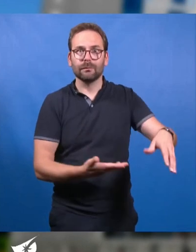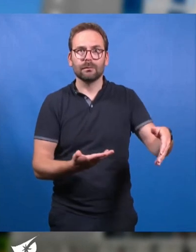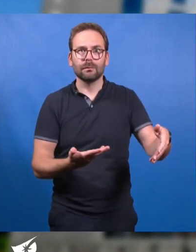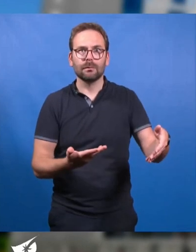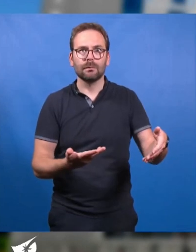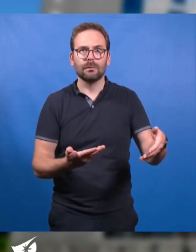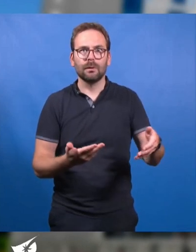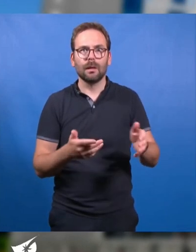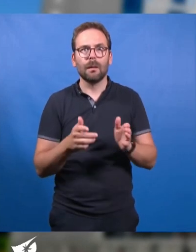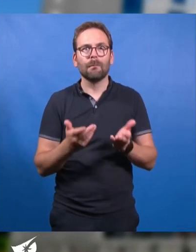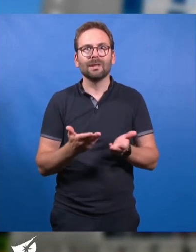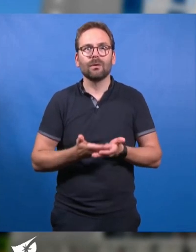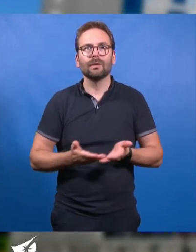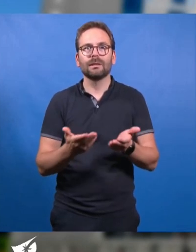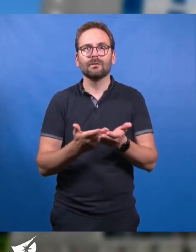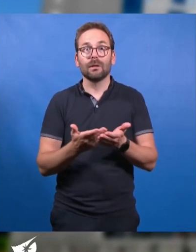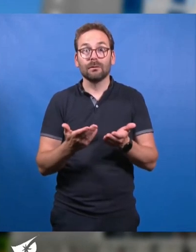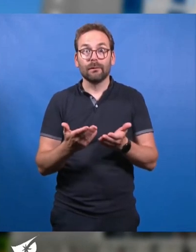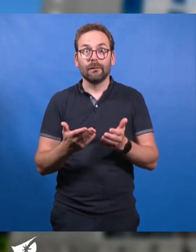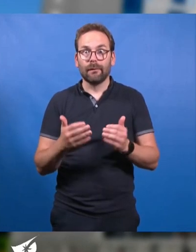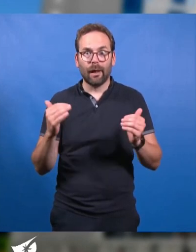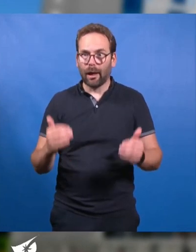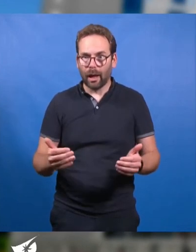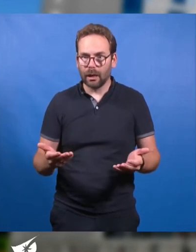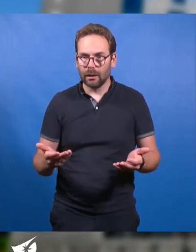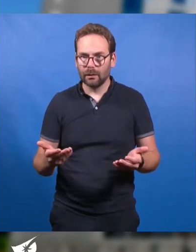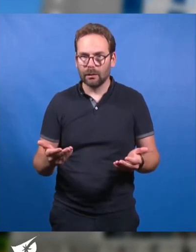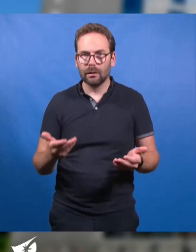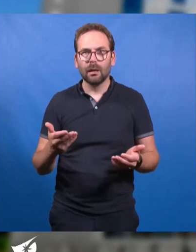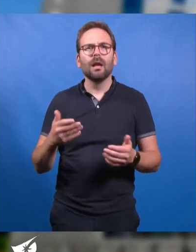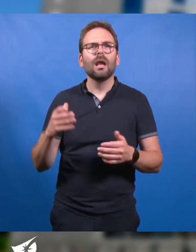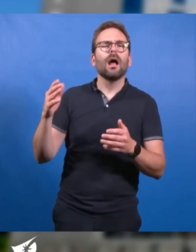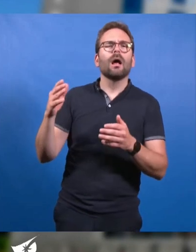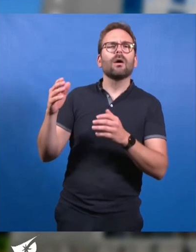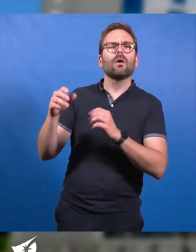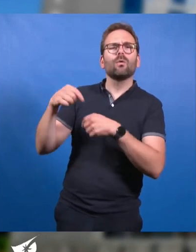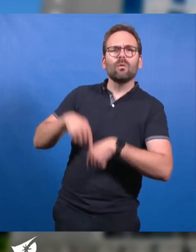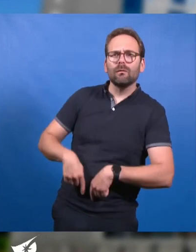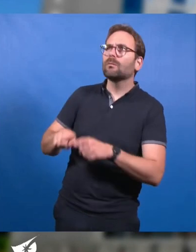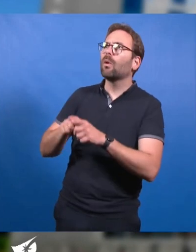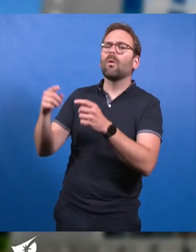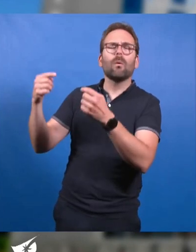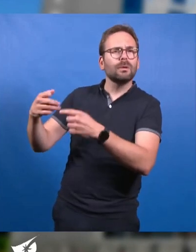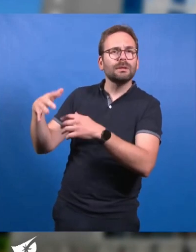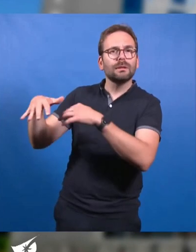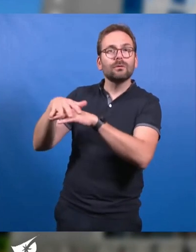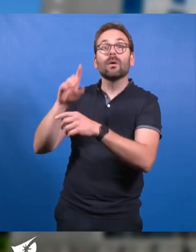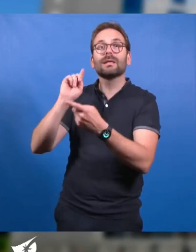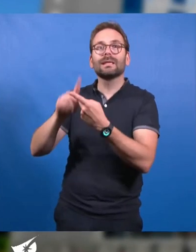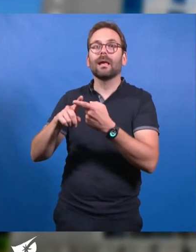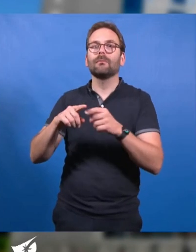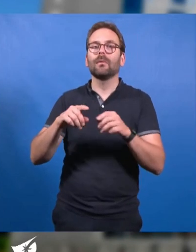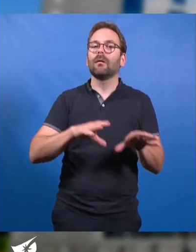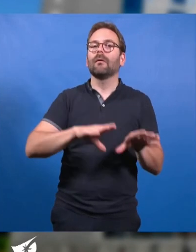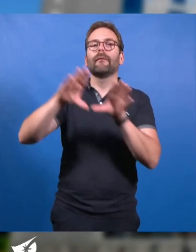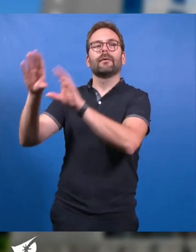'hui, nous sommes au point mort et les promesses de réaménagement faites par le gouvernement et les opposants au moment de l'abandon du transfert à